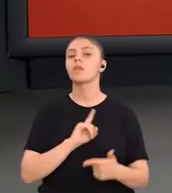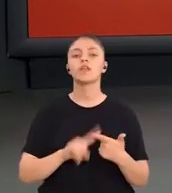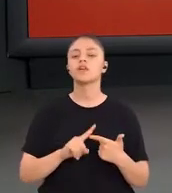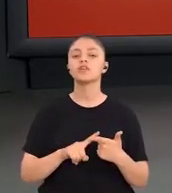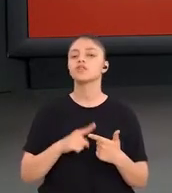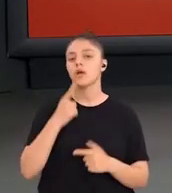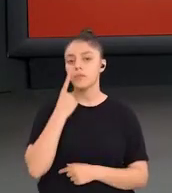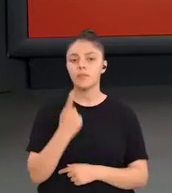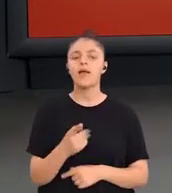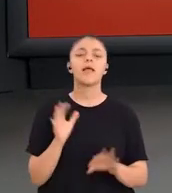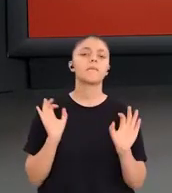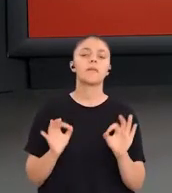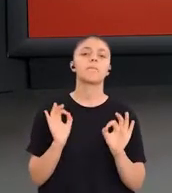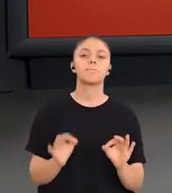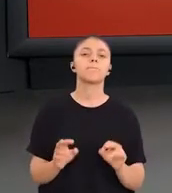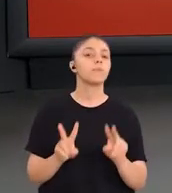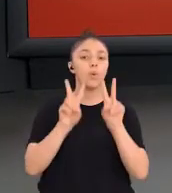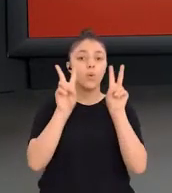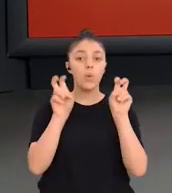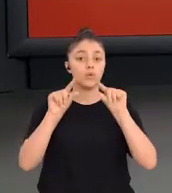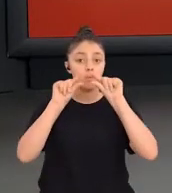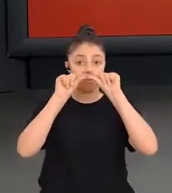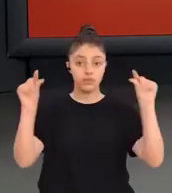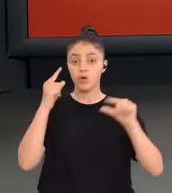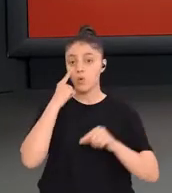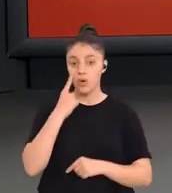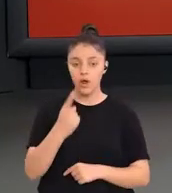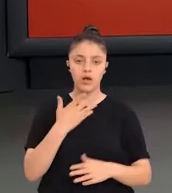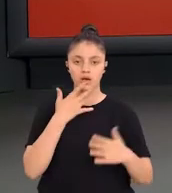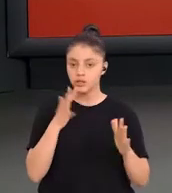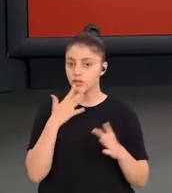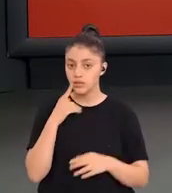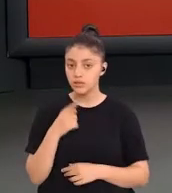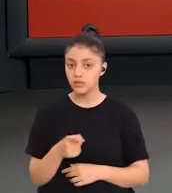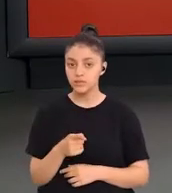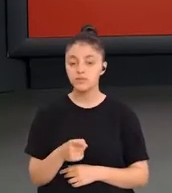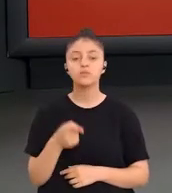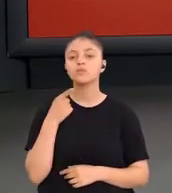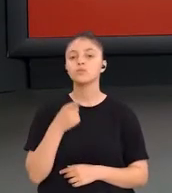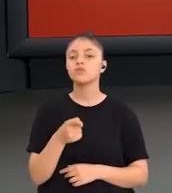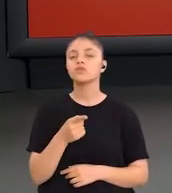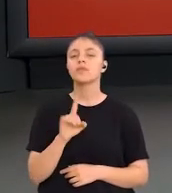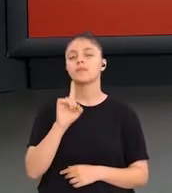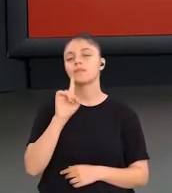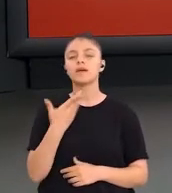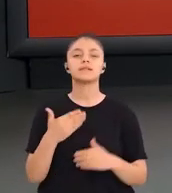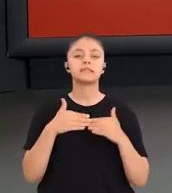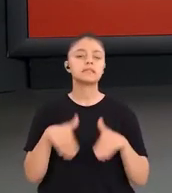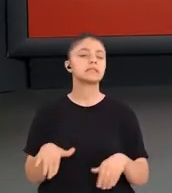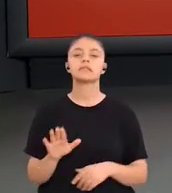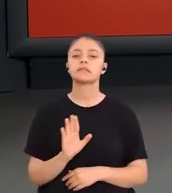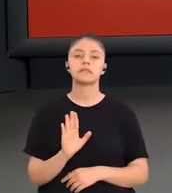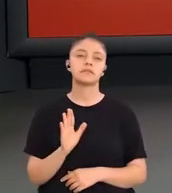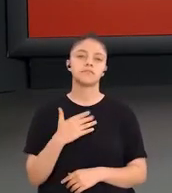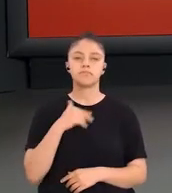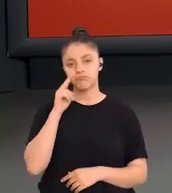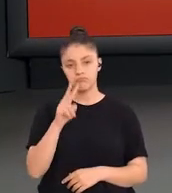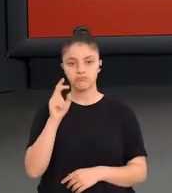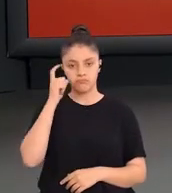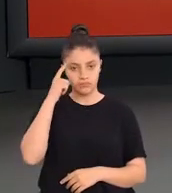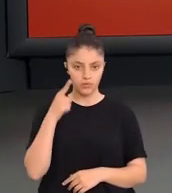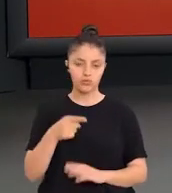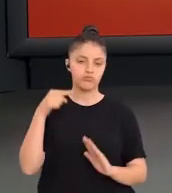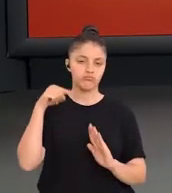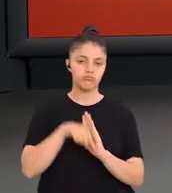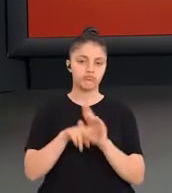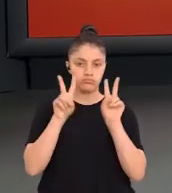İkinci aşama genellikle konu başlıkları olarak tanımladığımız, bununla sadece sınırlı gördüğümüz